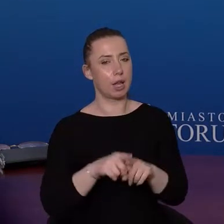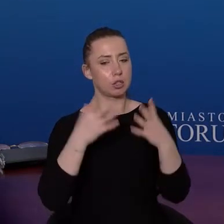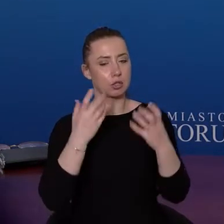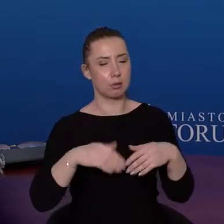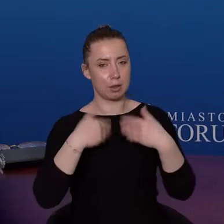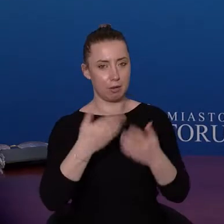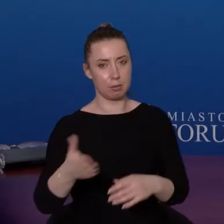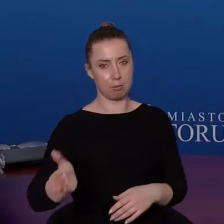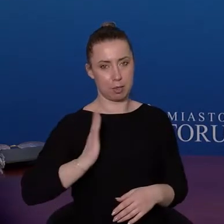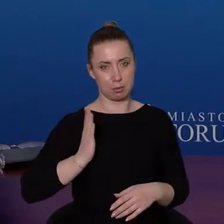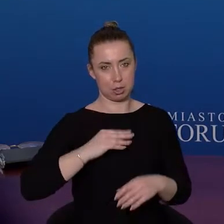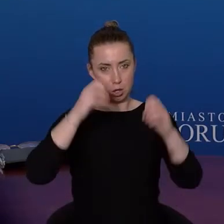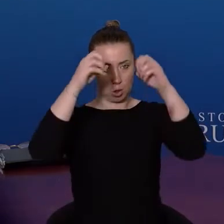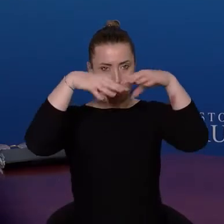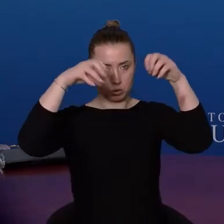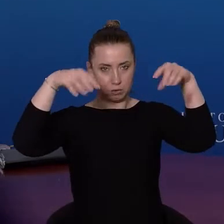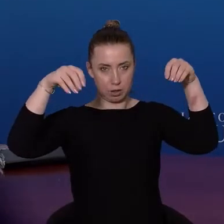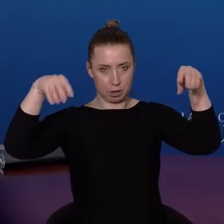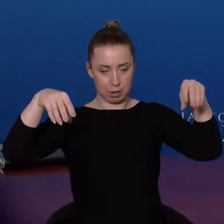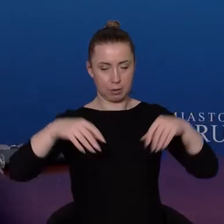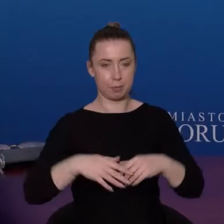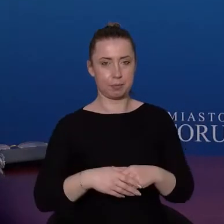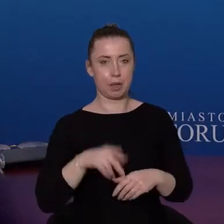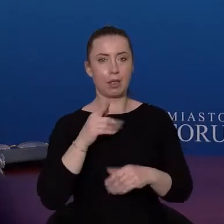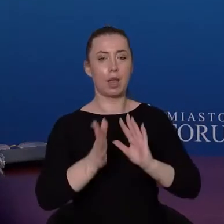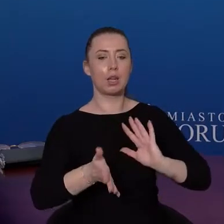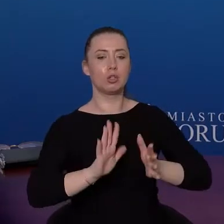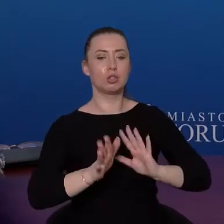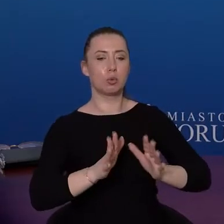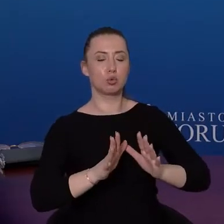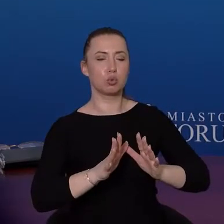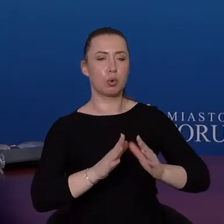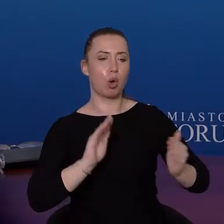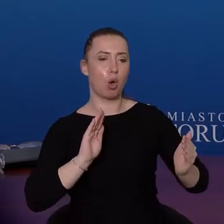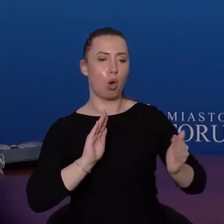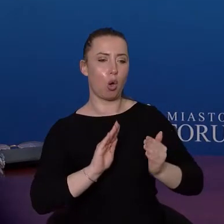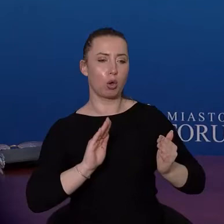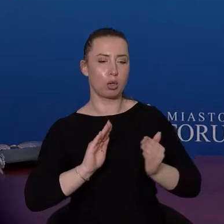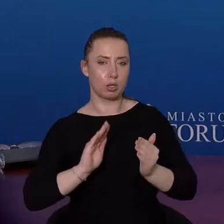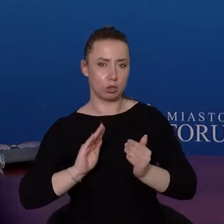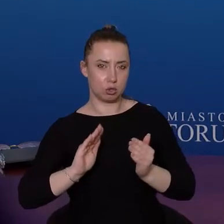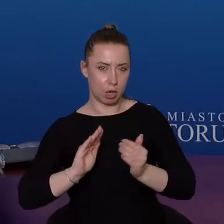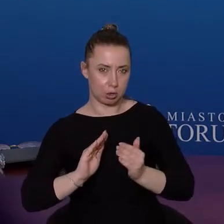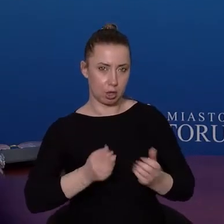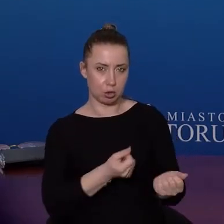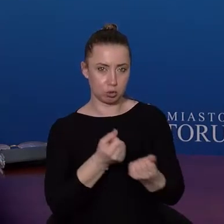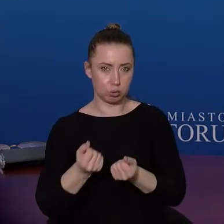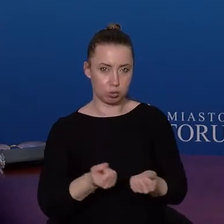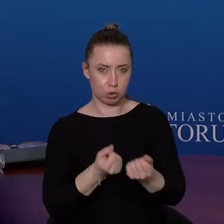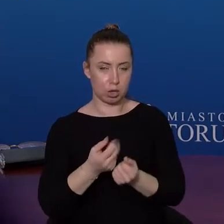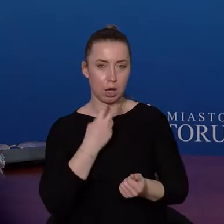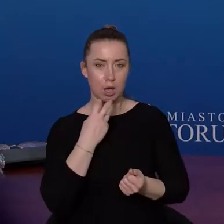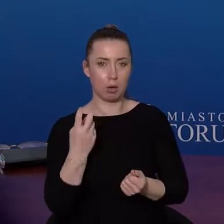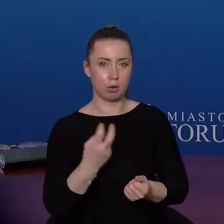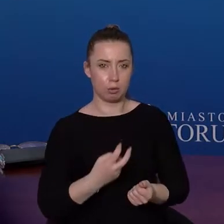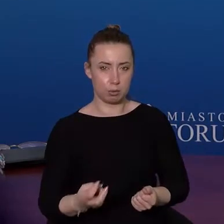oświetlenia. Ten sposób ograniczania zużycia prądu czy energii elektrycznej, przepraszam